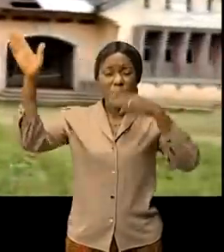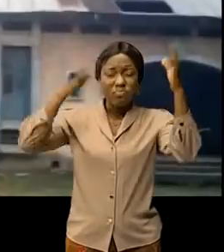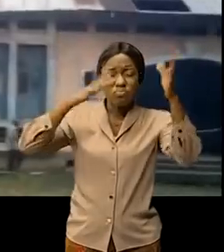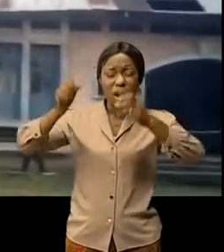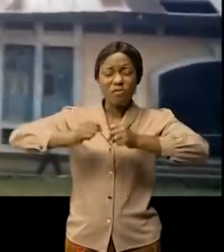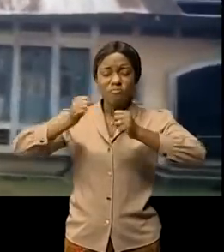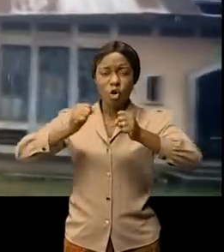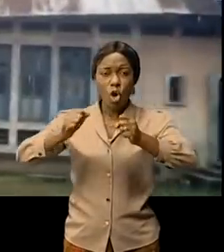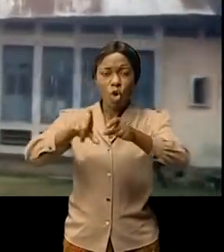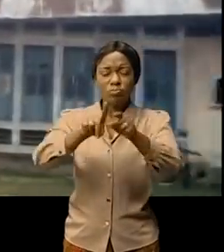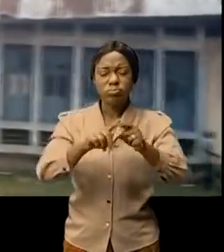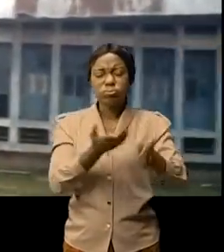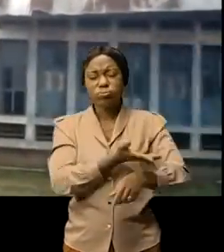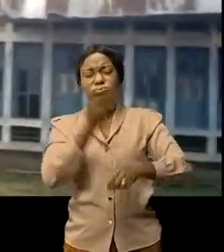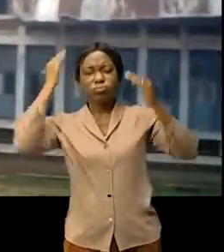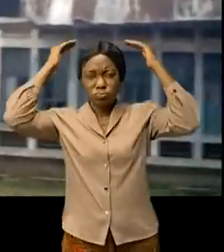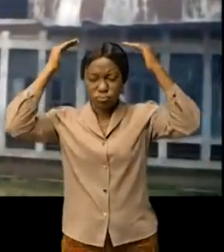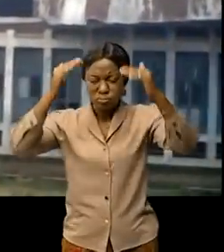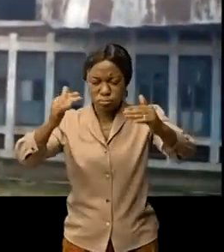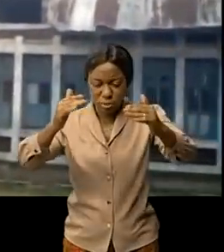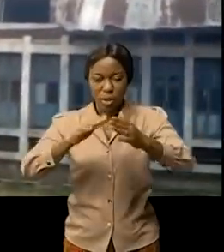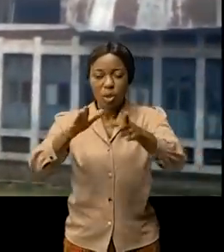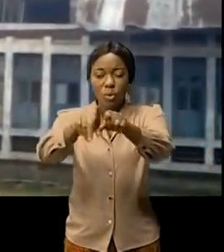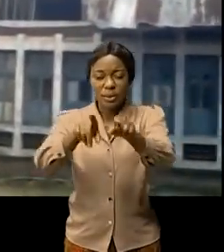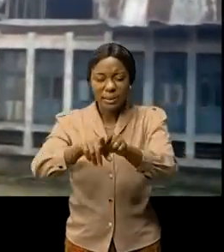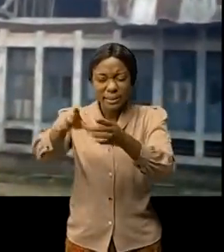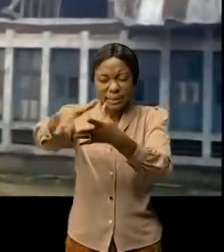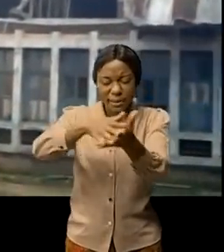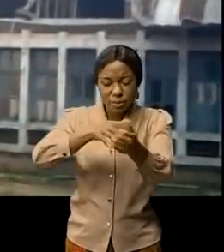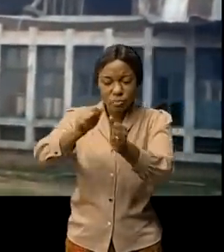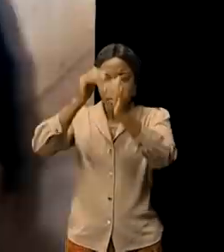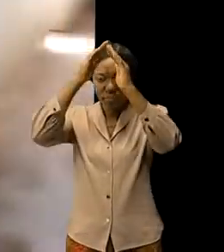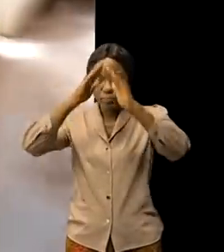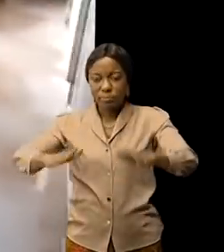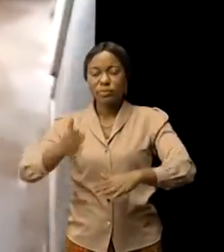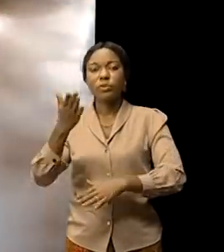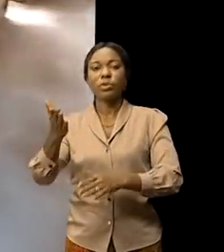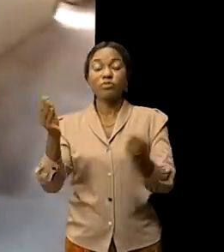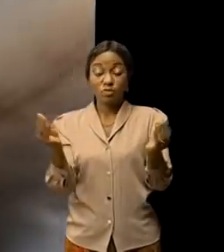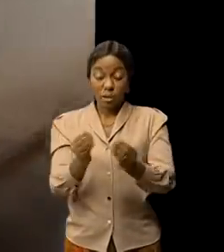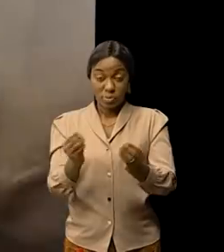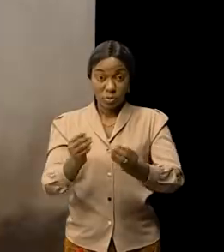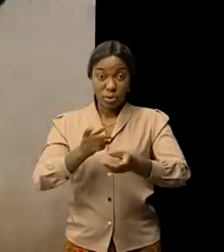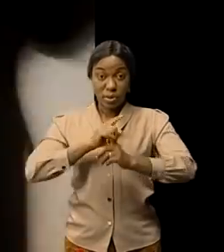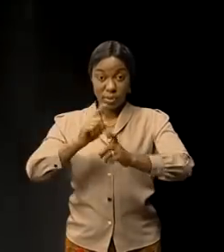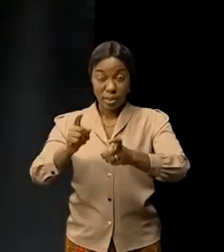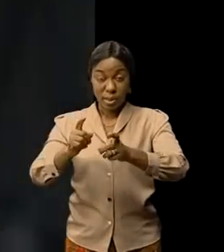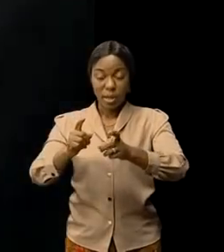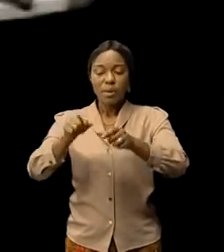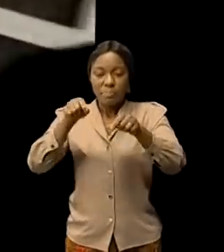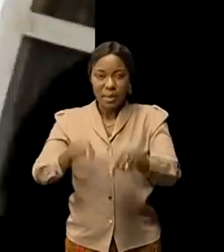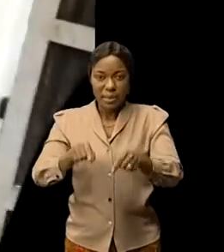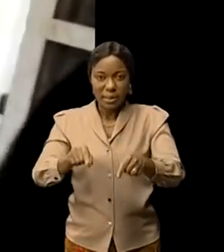de pluie d'ilivienne de ventes violentes et de foudres qui ont détruit ces différents locaux offrant ainsi à la population les reliques d'un bâtiment